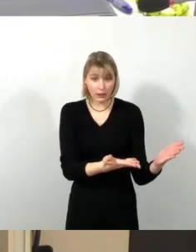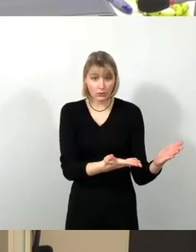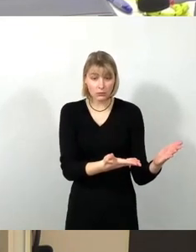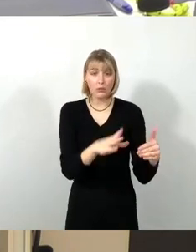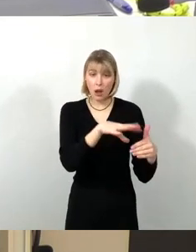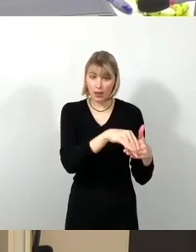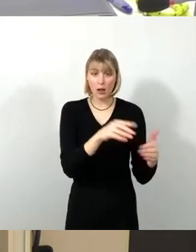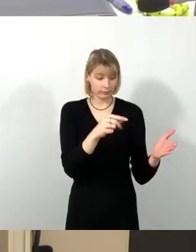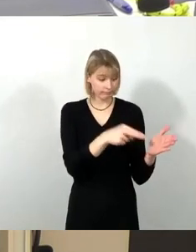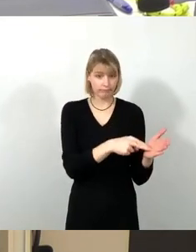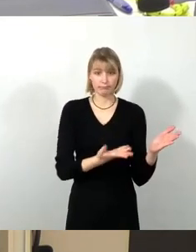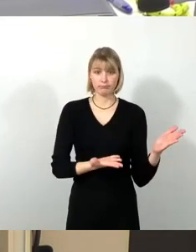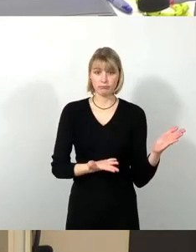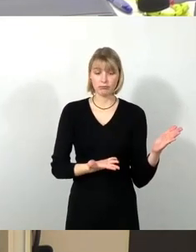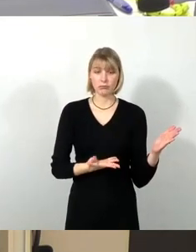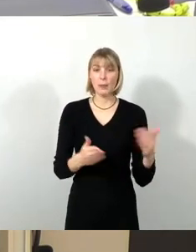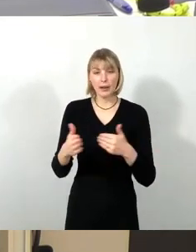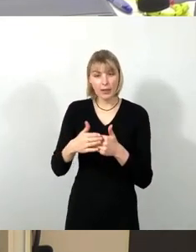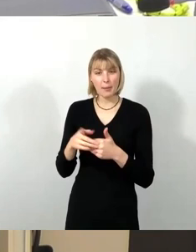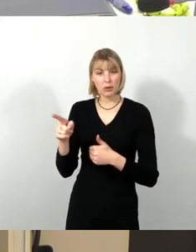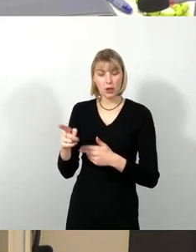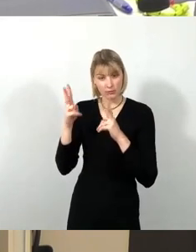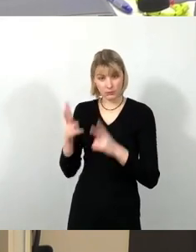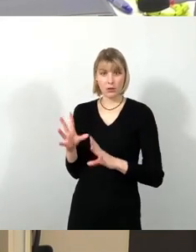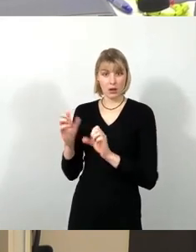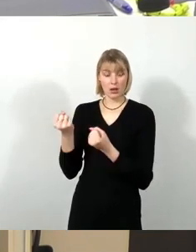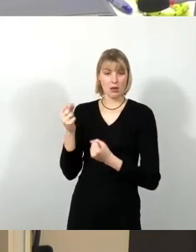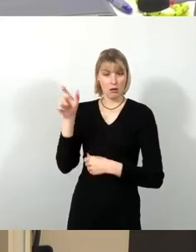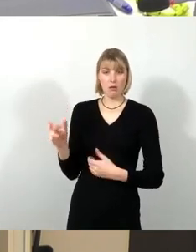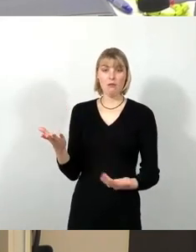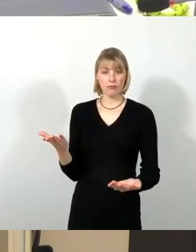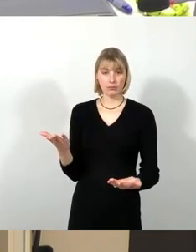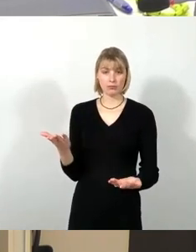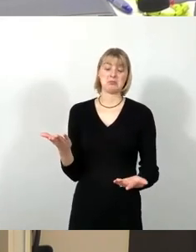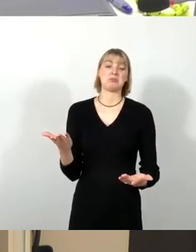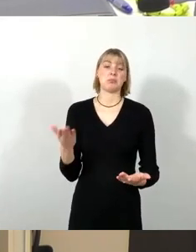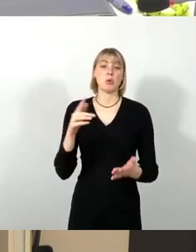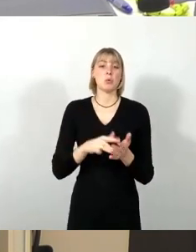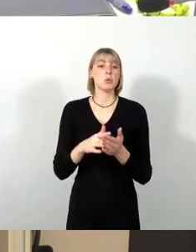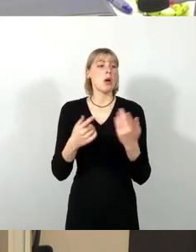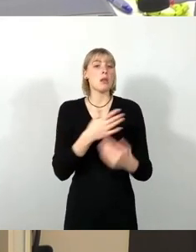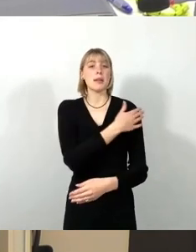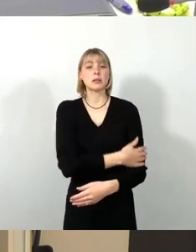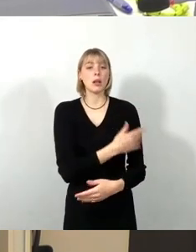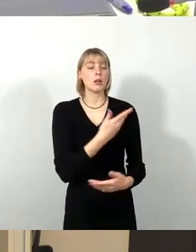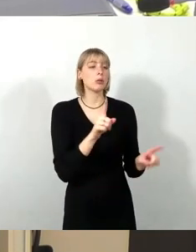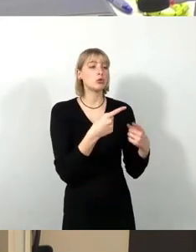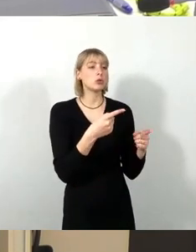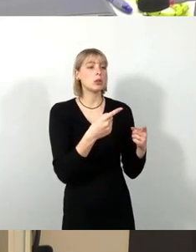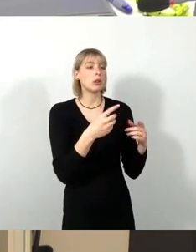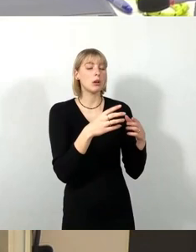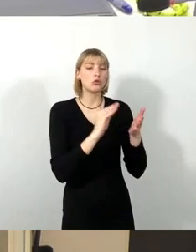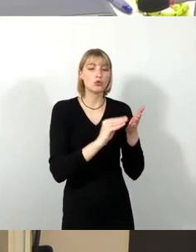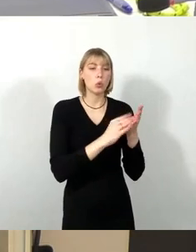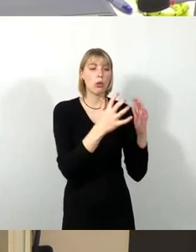das die Nachbarschaft dort draußen wirklich rettet in dem Moment, wenn auf der anderen Seite eine Musikschule kaputt geht, und der Musikunterricht für die